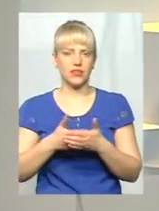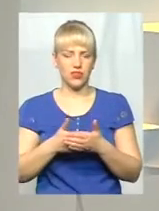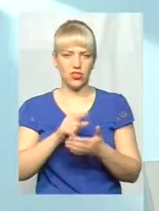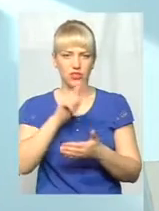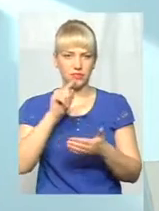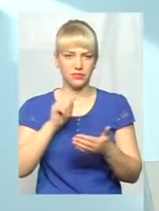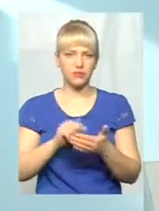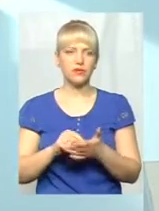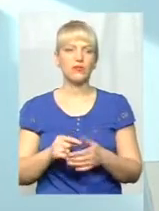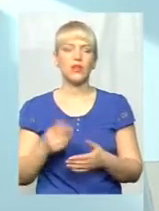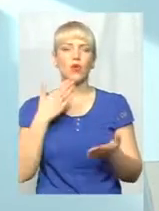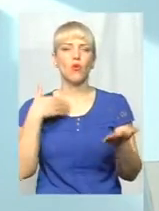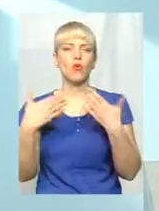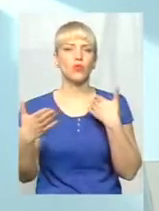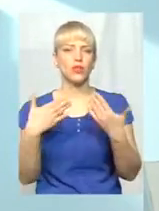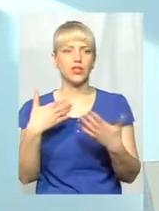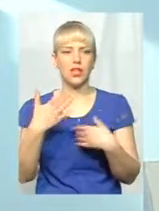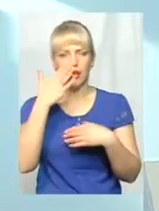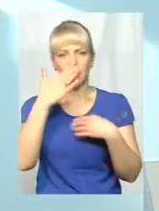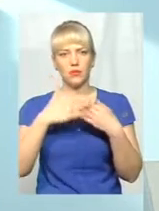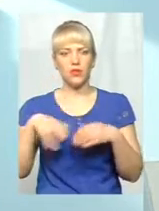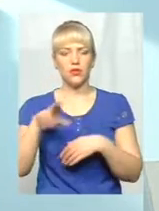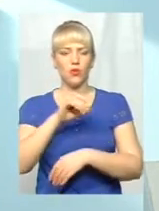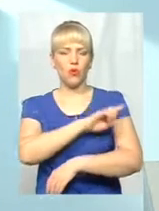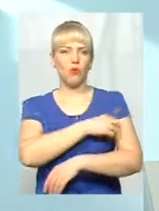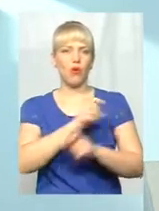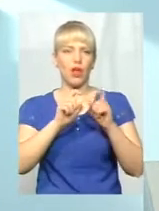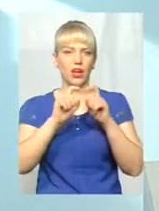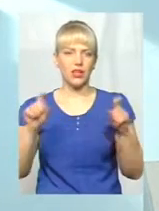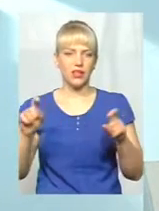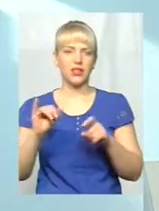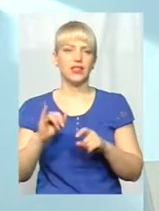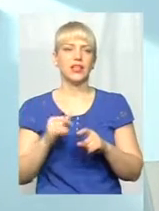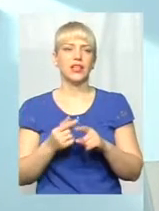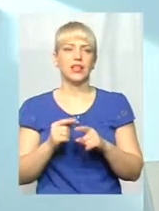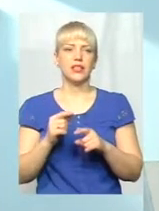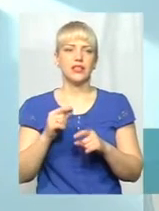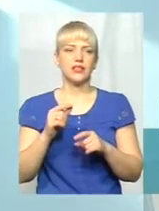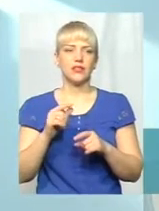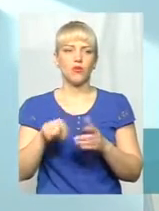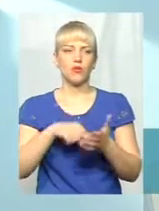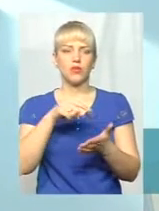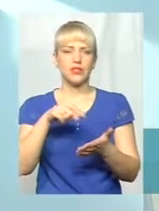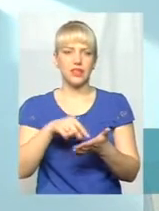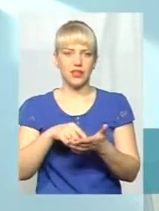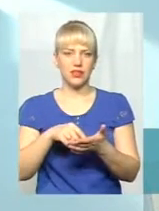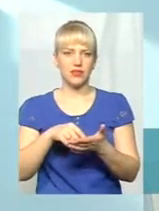Комунікабельність і близькість до поліклінік, до амбулаторії, загальної практики в містах. Це